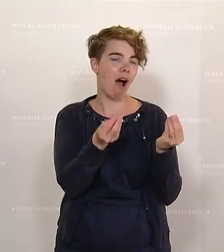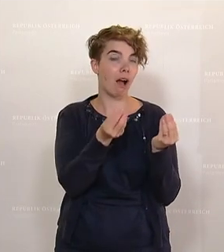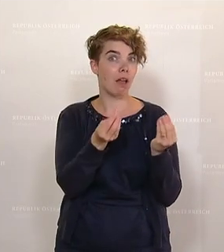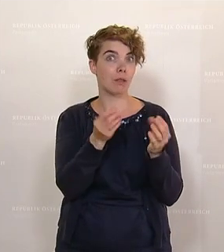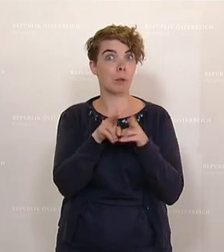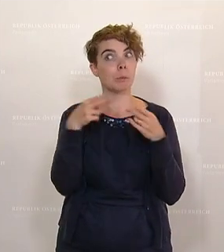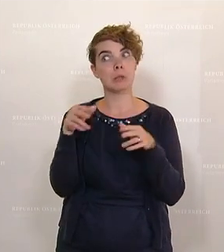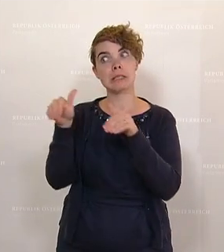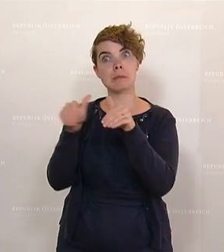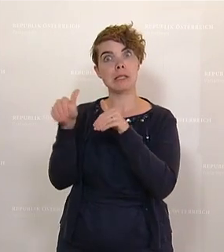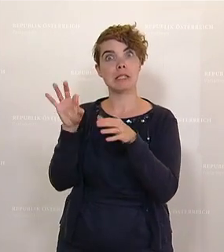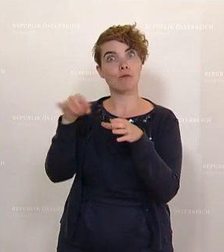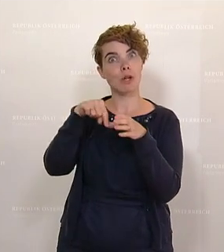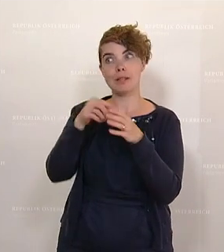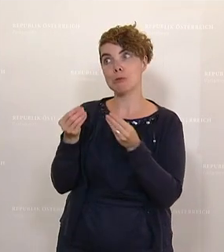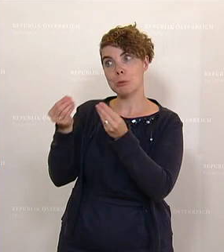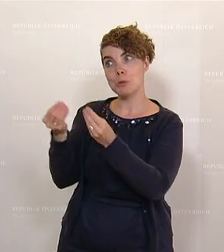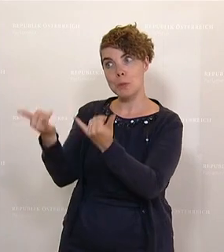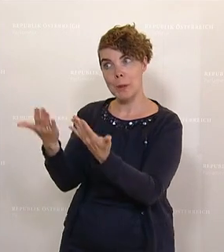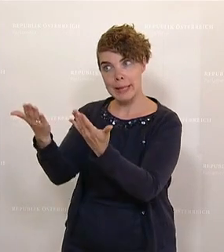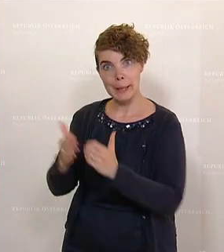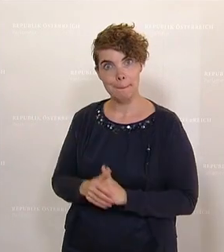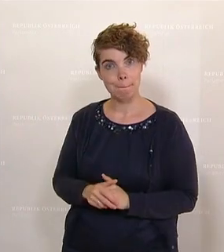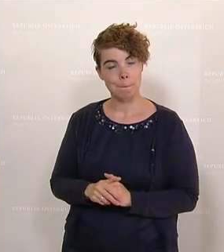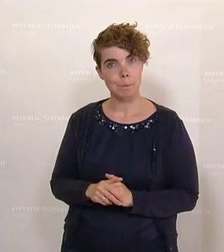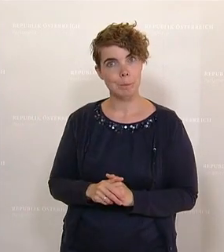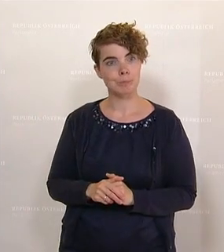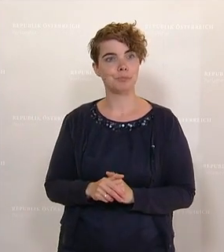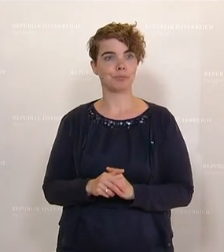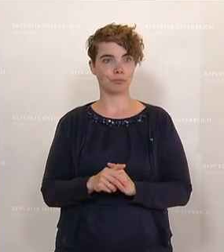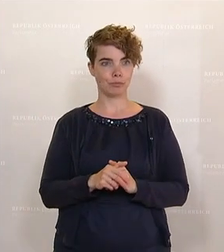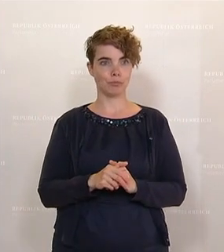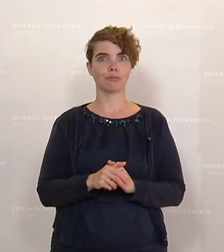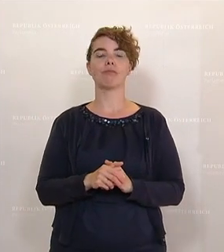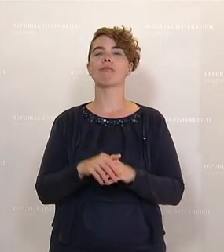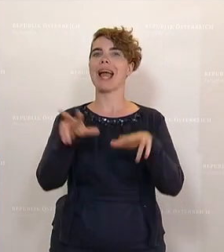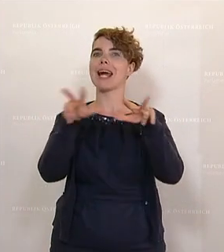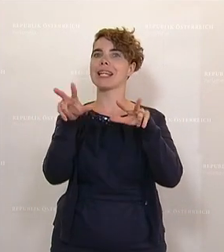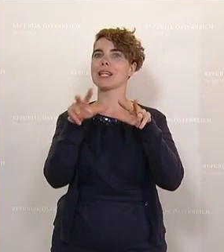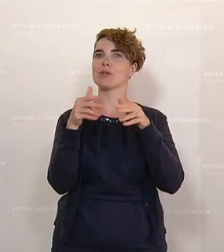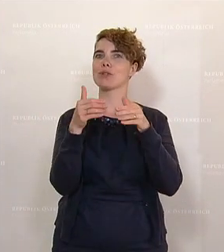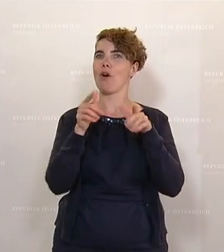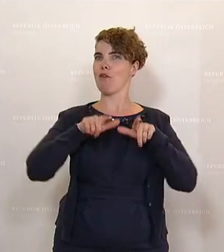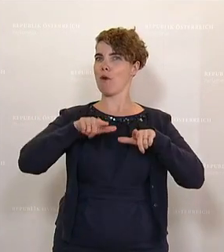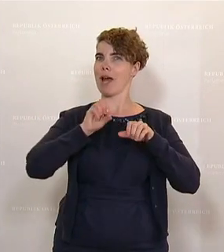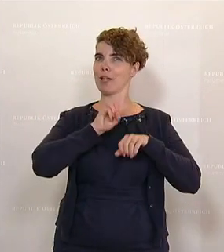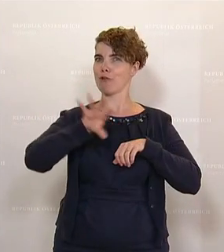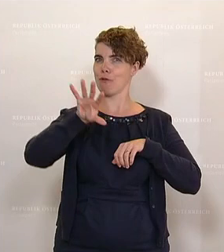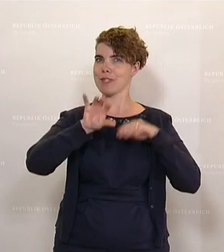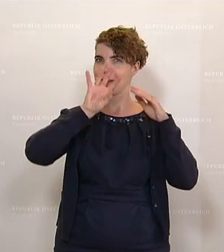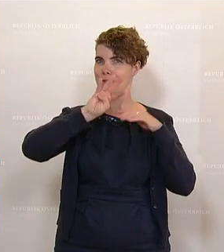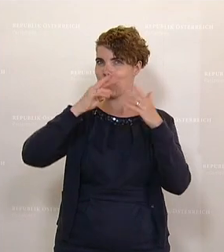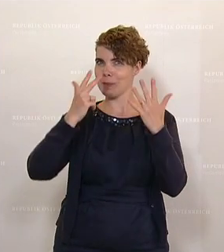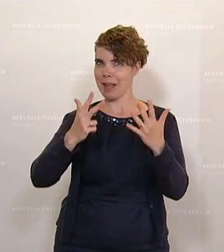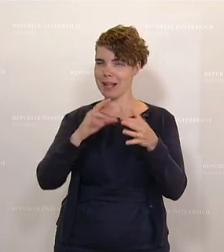Bundesminister für Inneres begrüßen. Ebenfalls auf der heutigen Tagesordnung steht eine Bund-Länder-Vereinbarung über die Grundversorgung